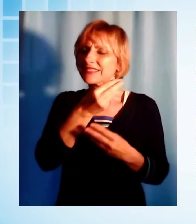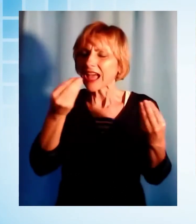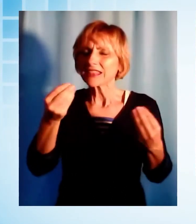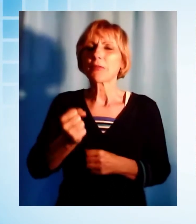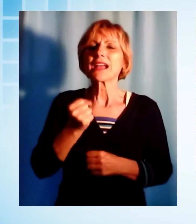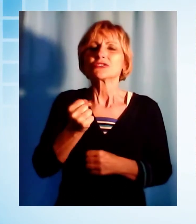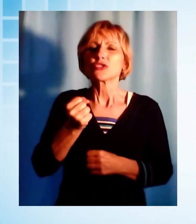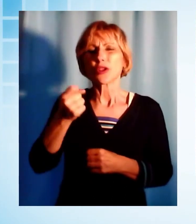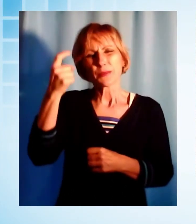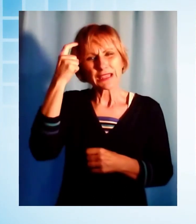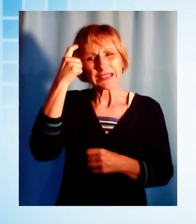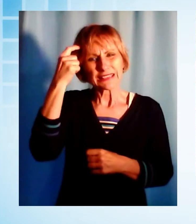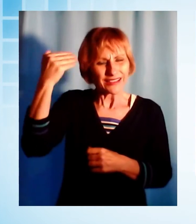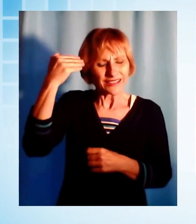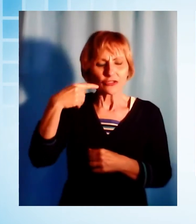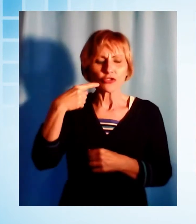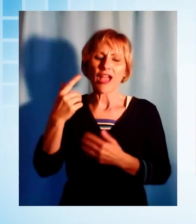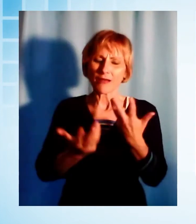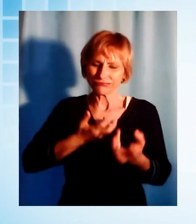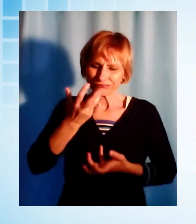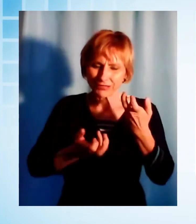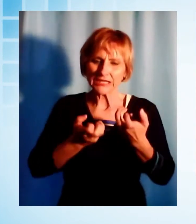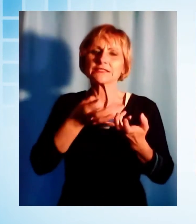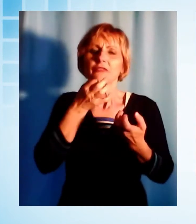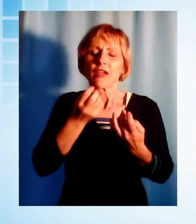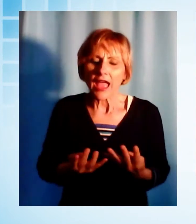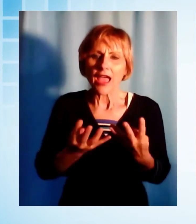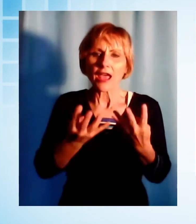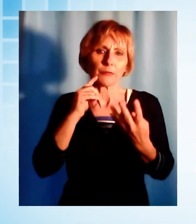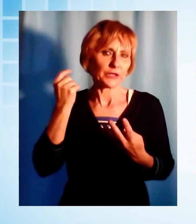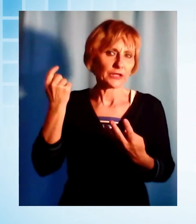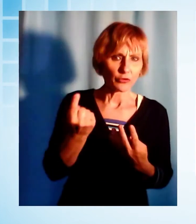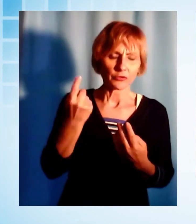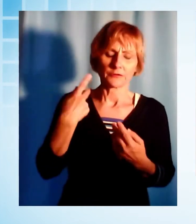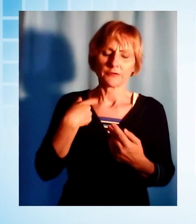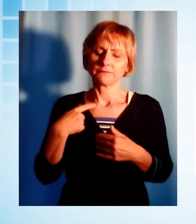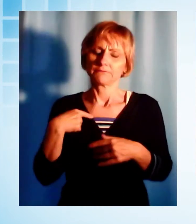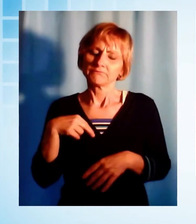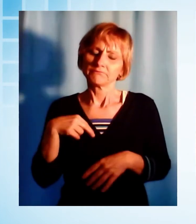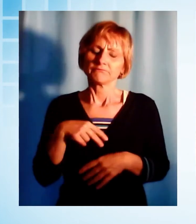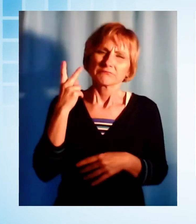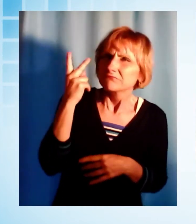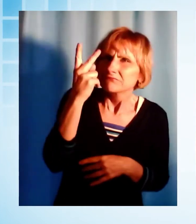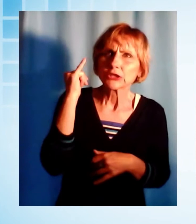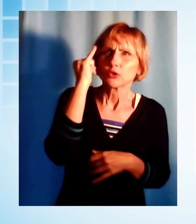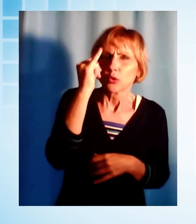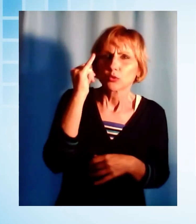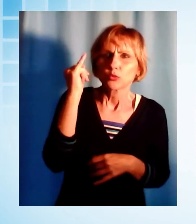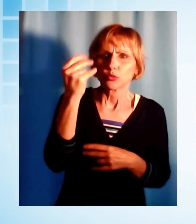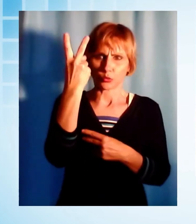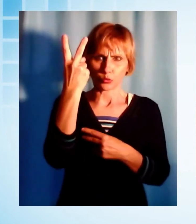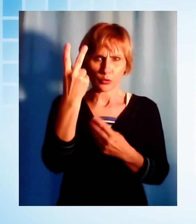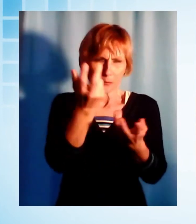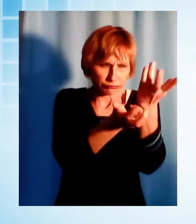Mentre si avvicinavano hanno notato due piccole colonne di fumo riconducibili ad un principio d'incendio. Dirigendosi sul luogo